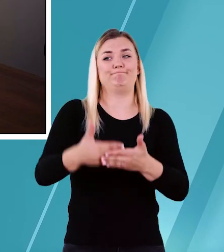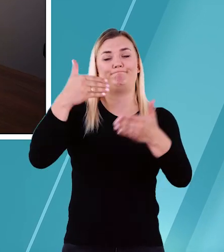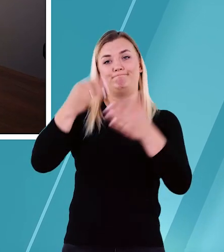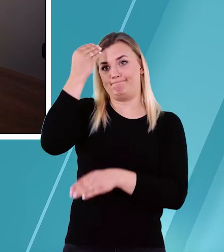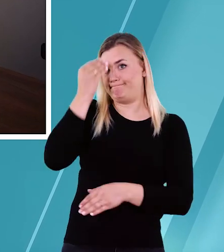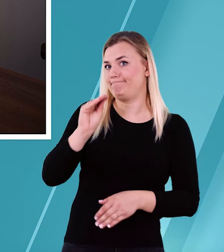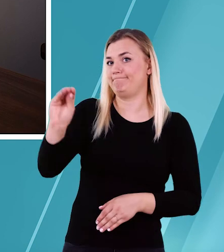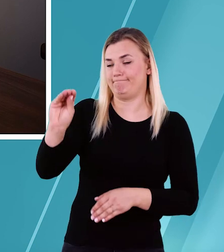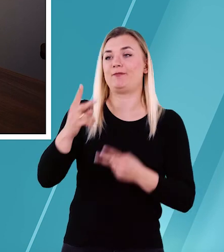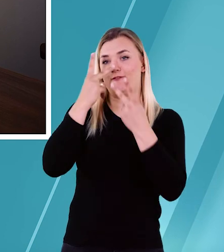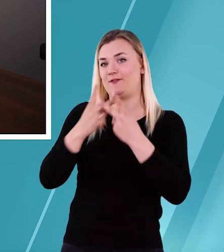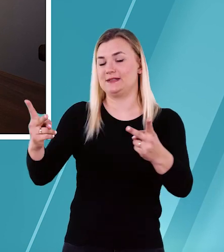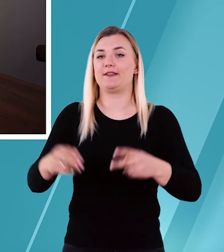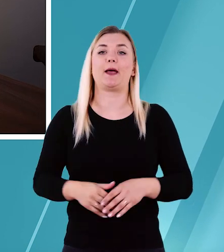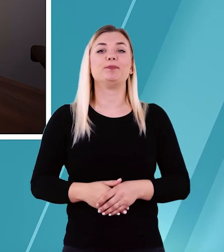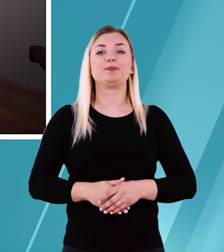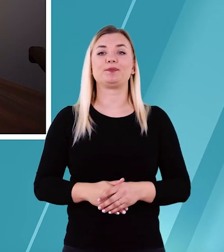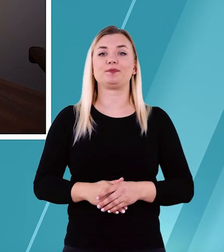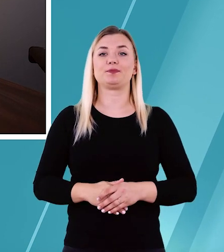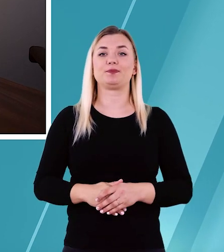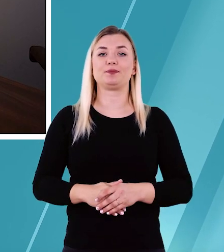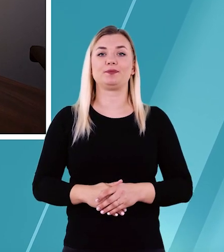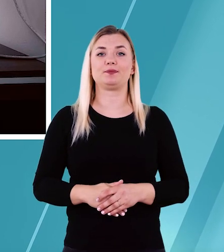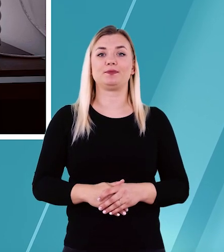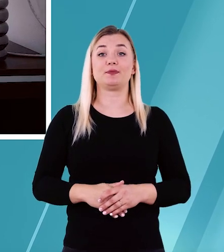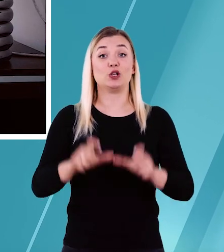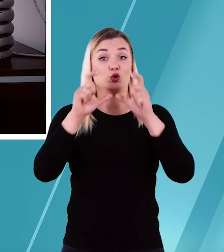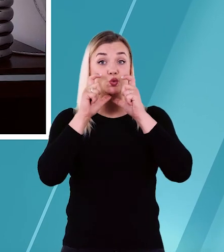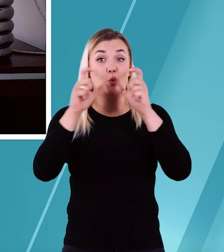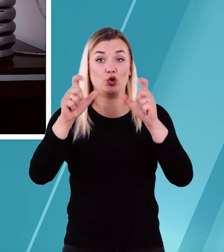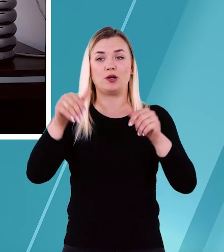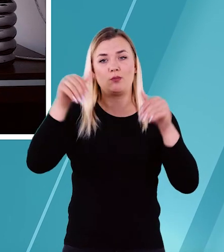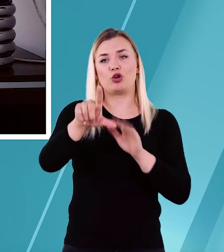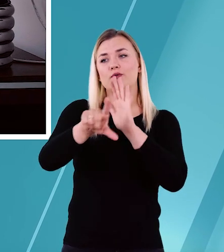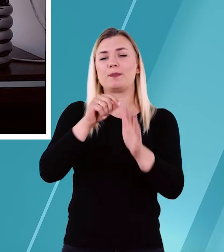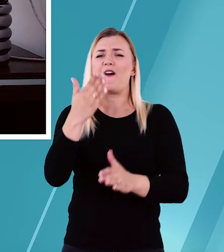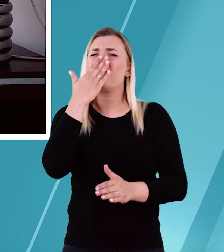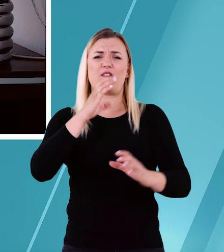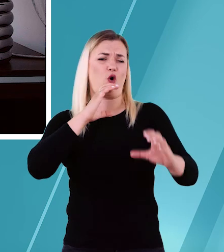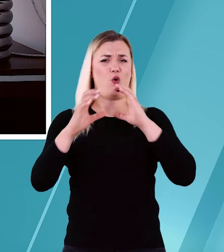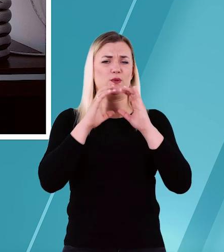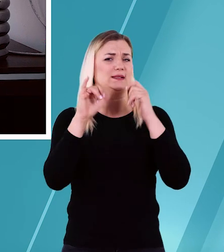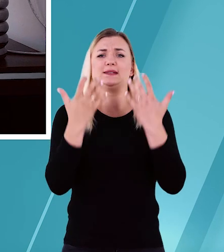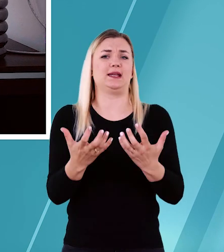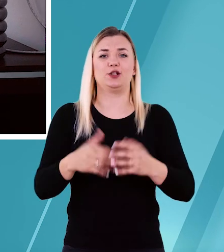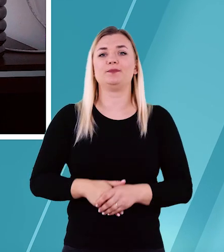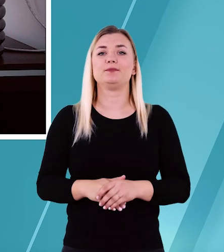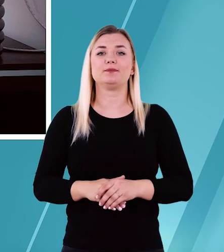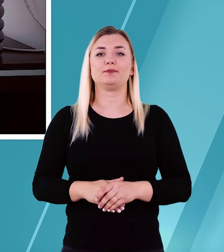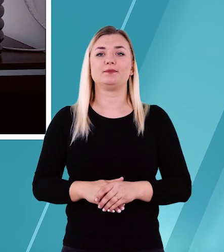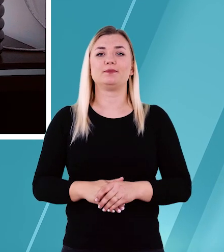zgłosić co najmniej 3 dni robocze przed wizytą. W zgłoszeniu podaj wybraną formę komunikacji.